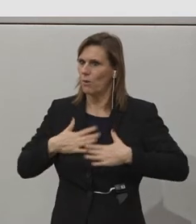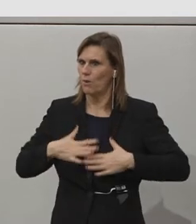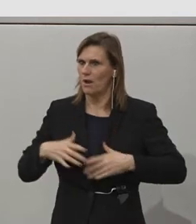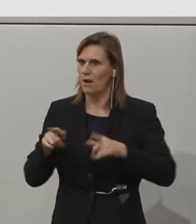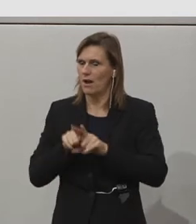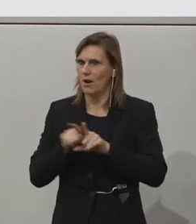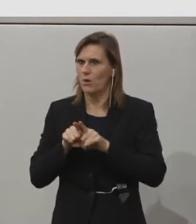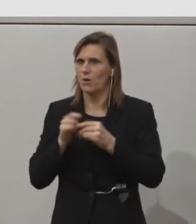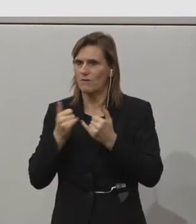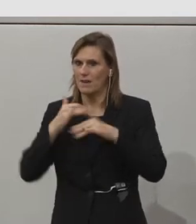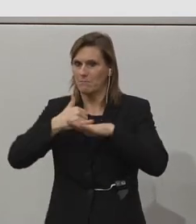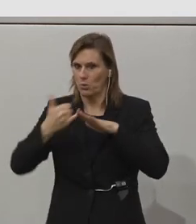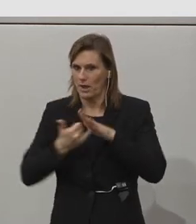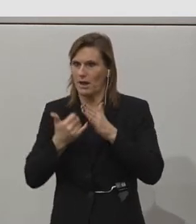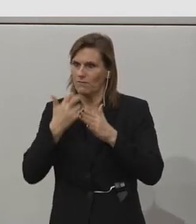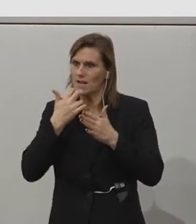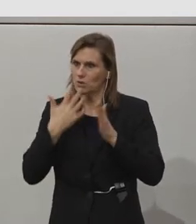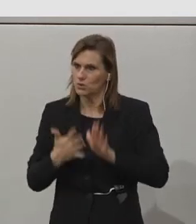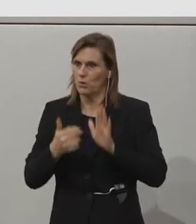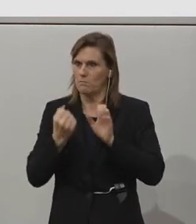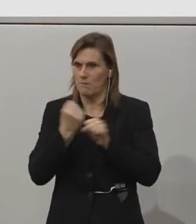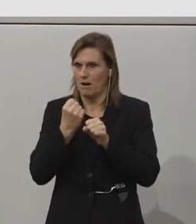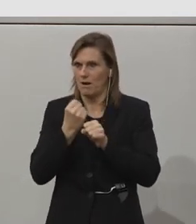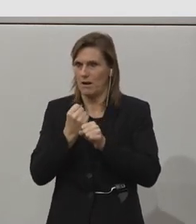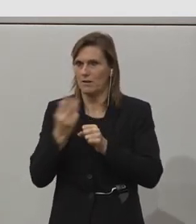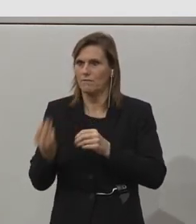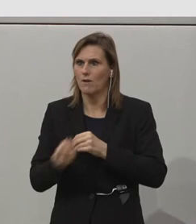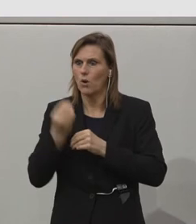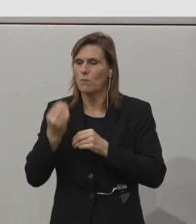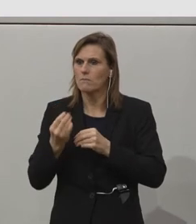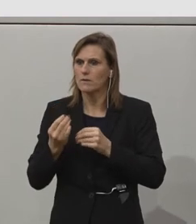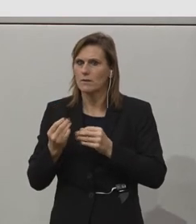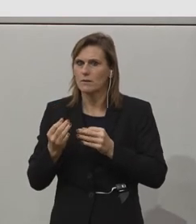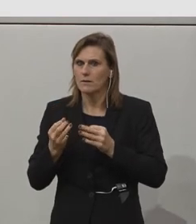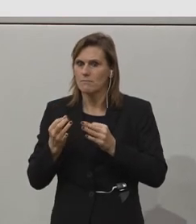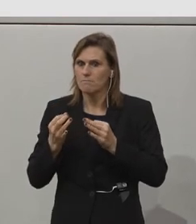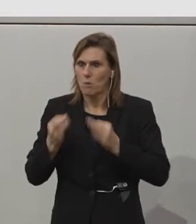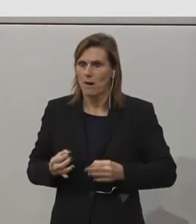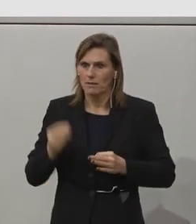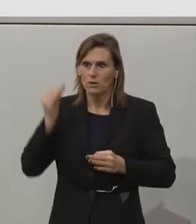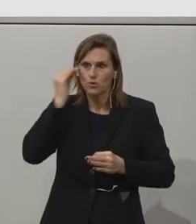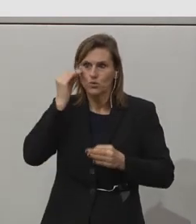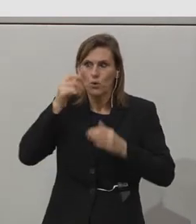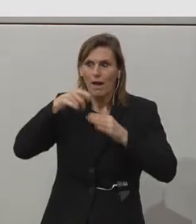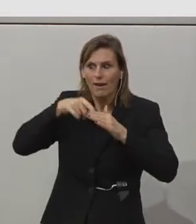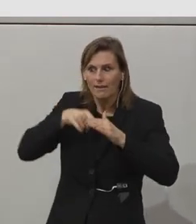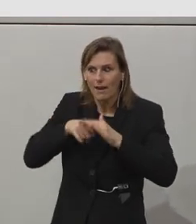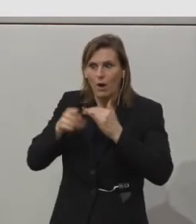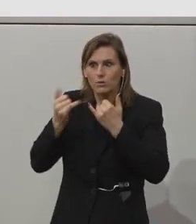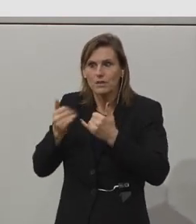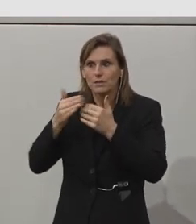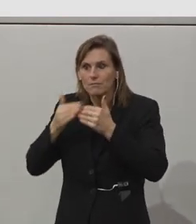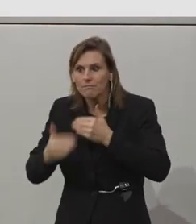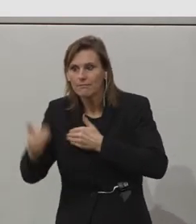unserem Projekt voranbringen wollen, weil es tatsächlich dieser Moment raus aus der Schule in den neuen Lebensabschnitt